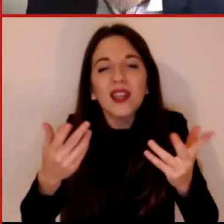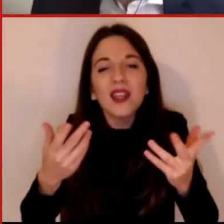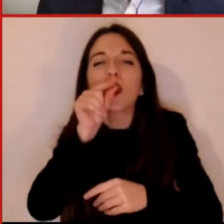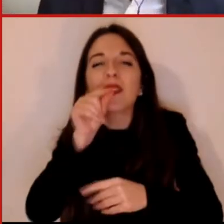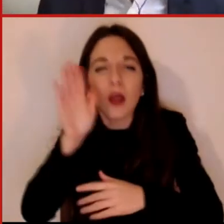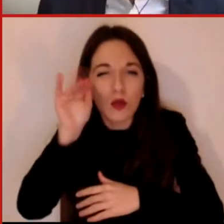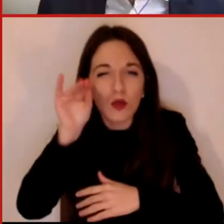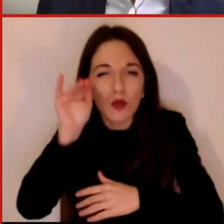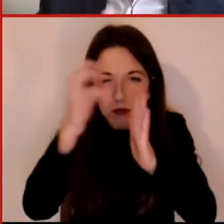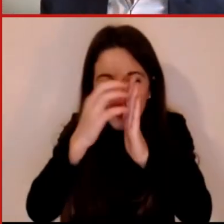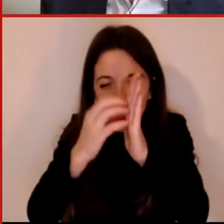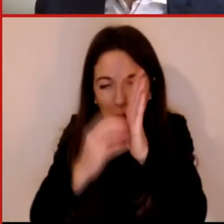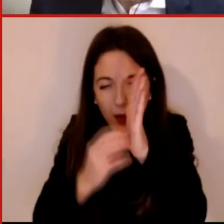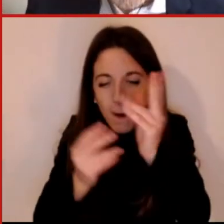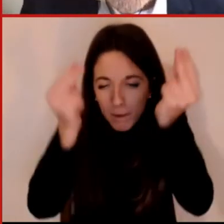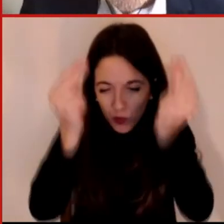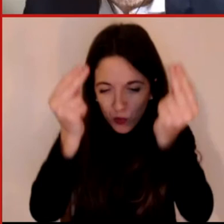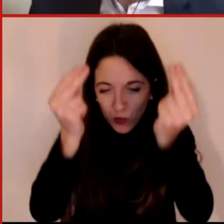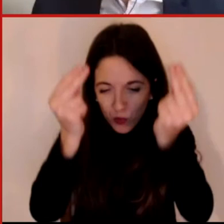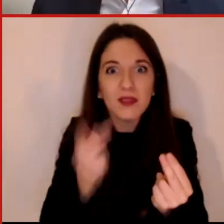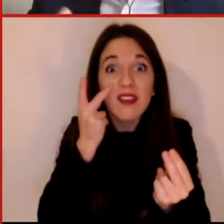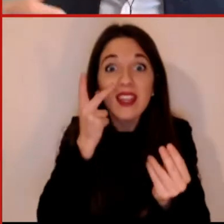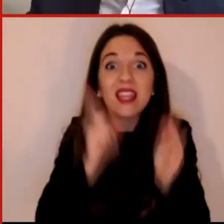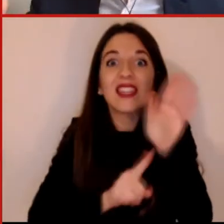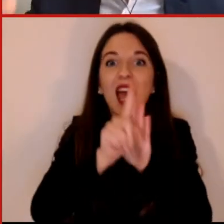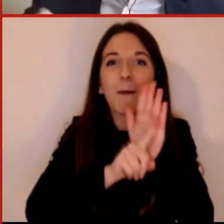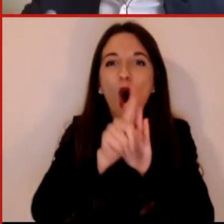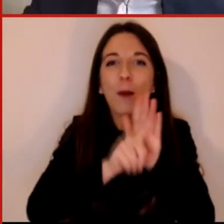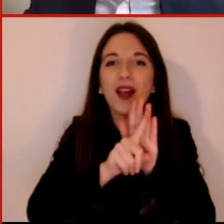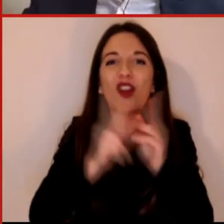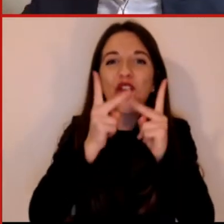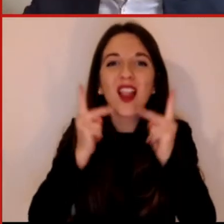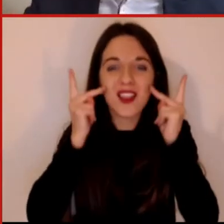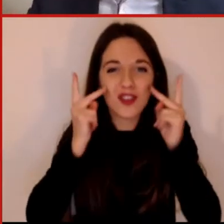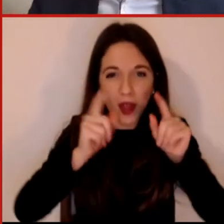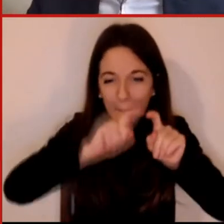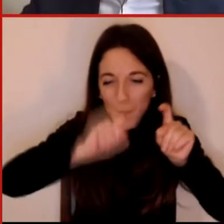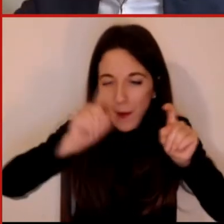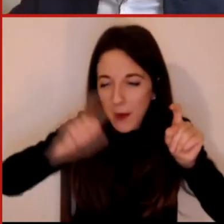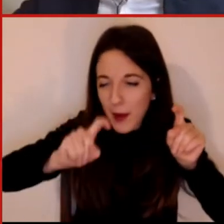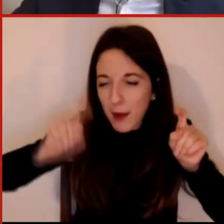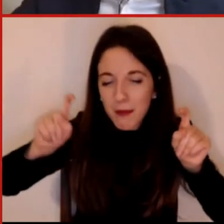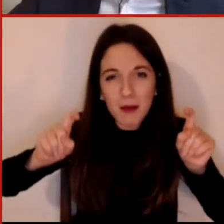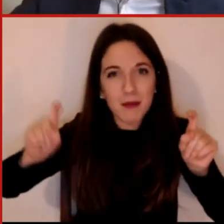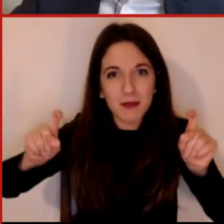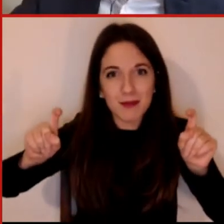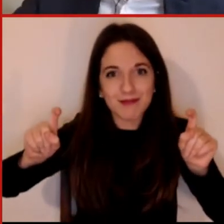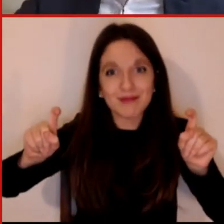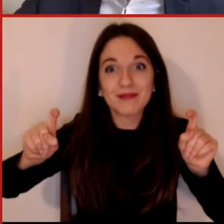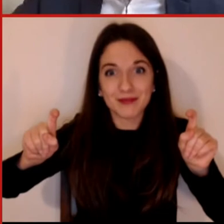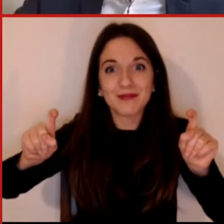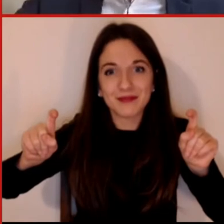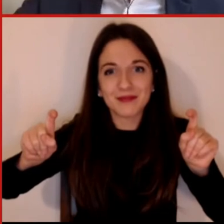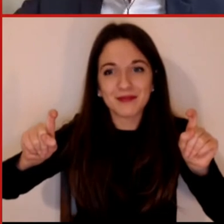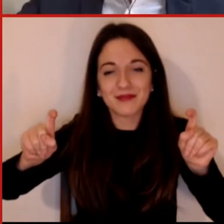a anni scorsi, in realtà sulla piattaforma potreste trovare in questo